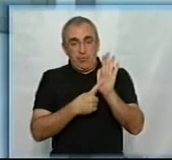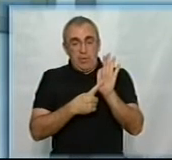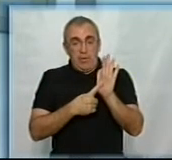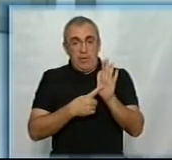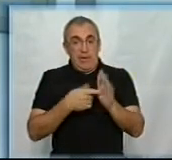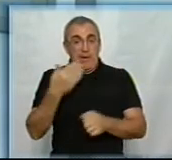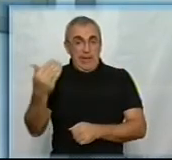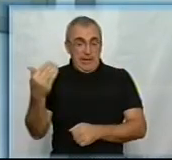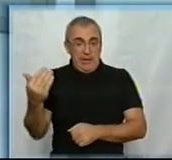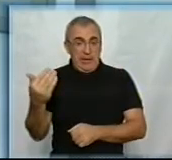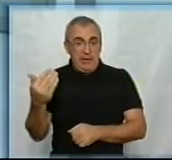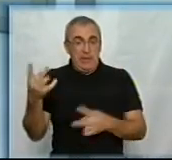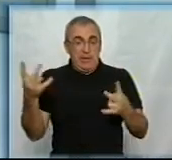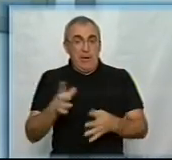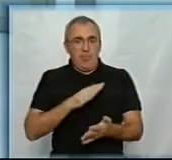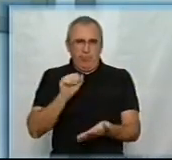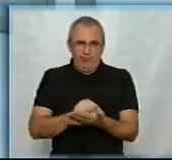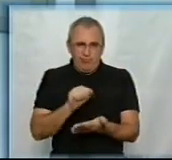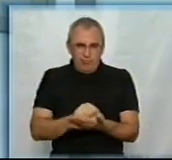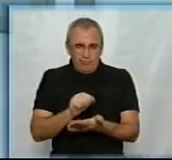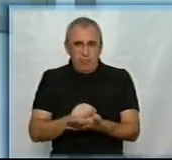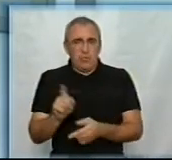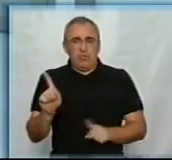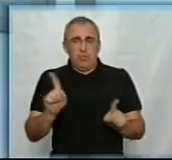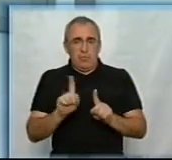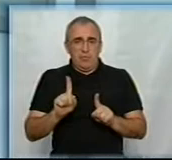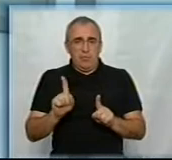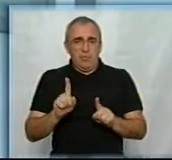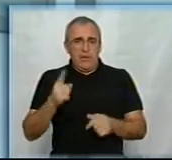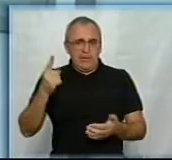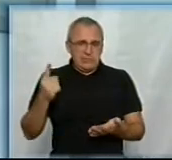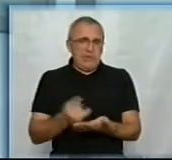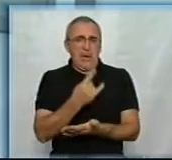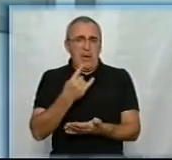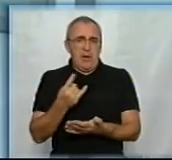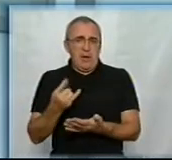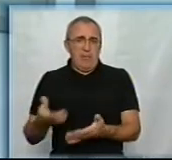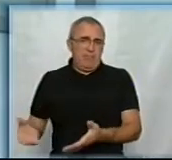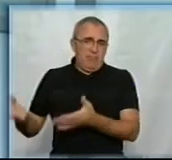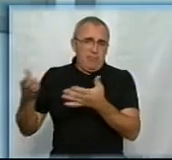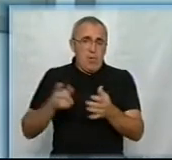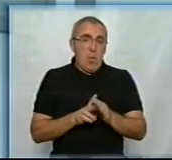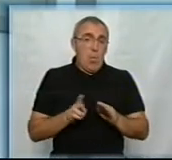треба надрукувати стільки, щоб одразу перейти від